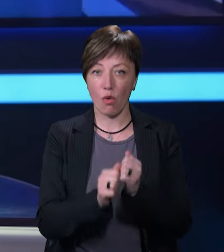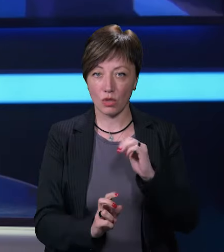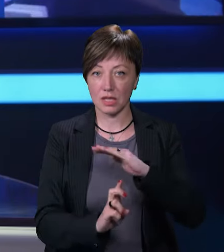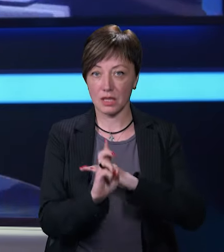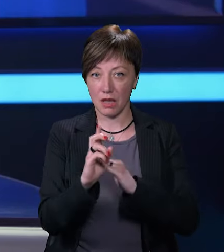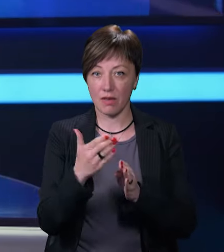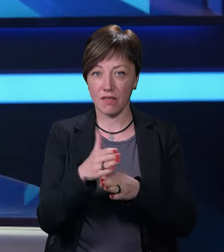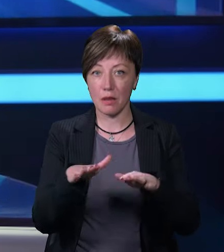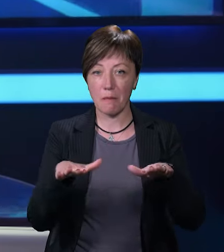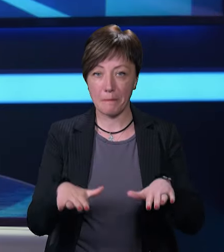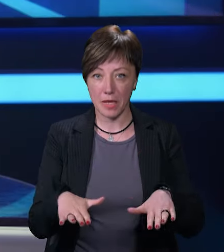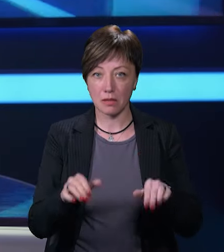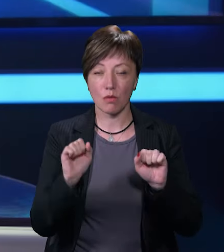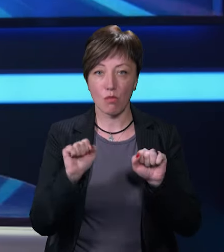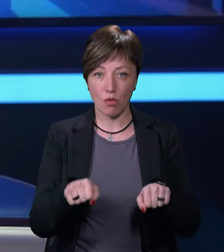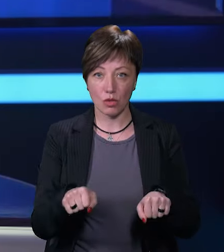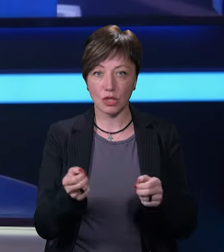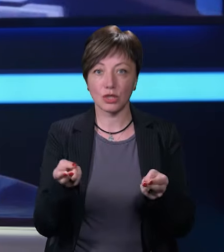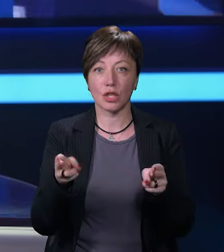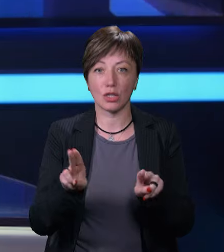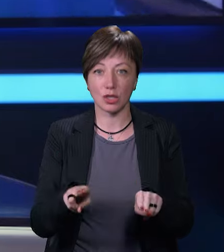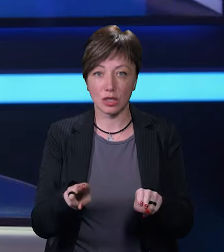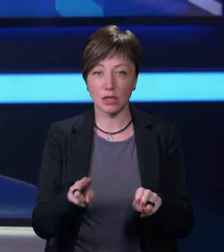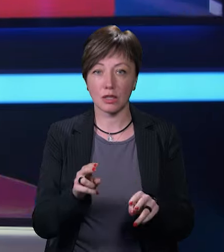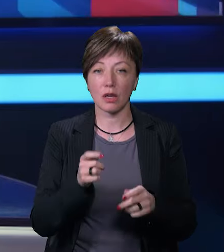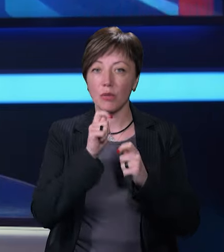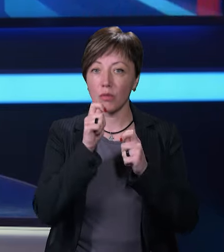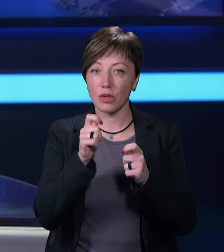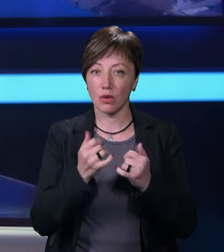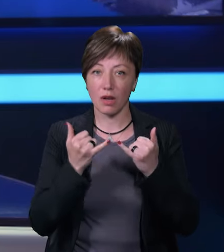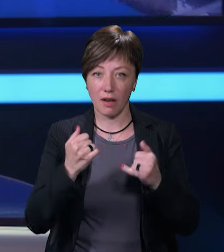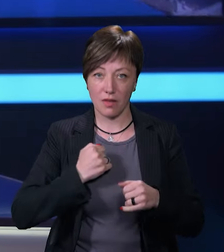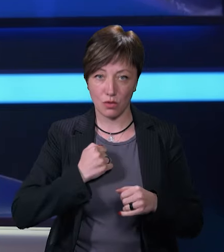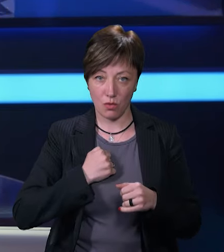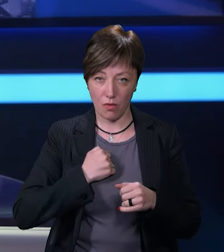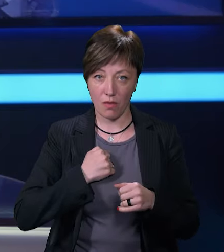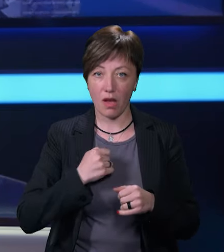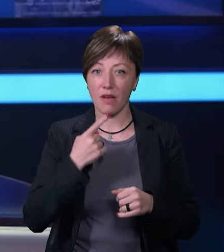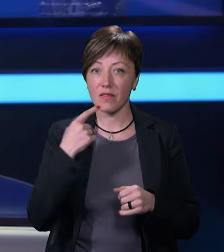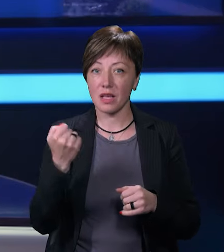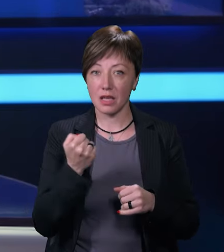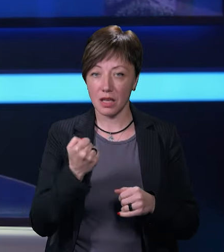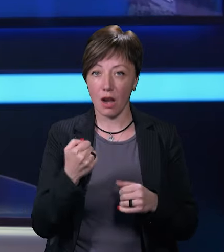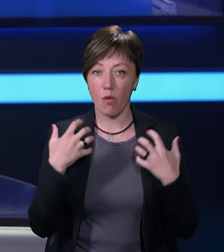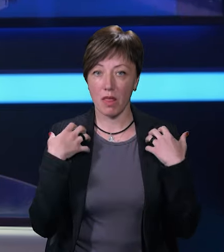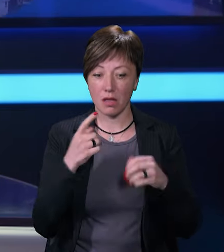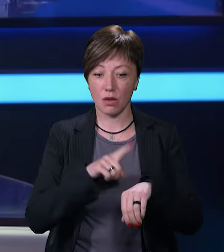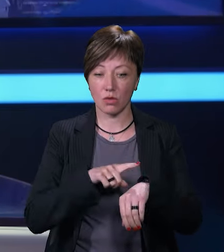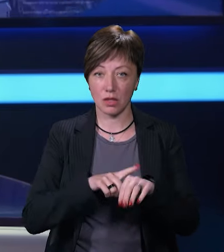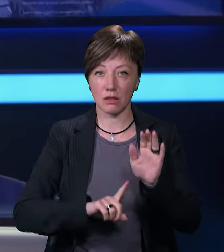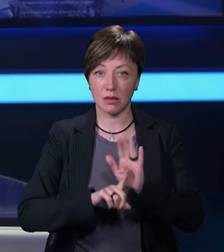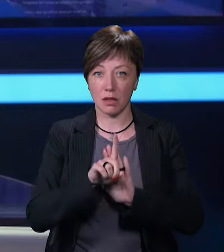церкві виділять місце, де можна буде залишити гостинці для військових. Нагадаємо, у неділю комендантська година